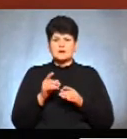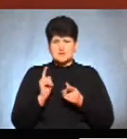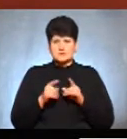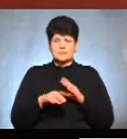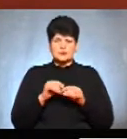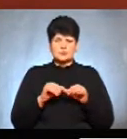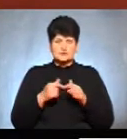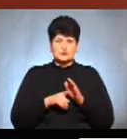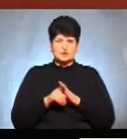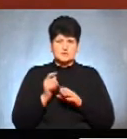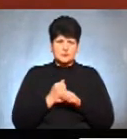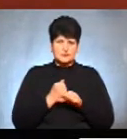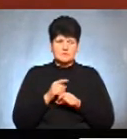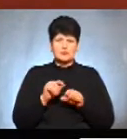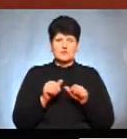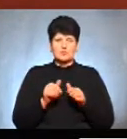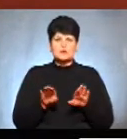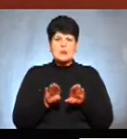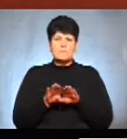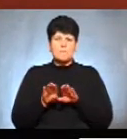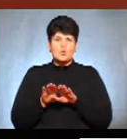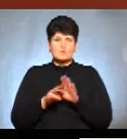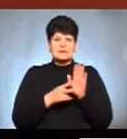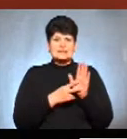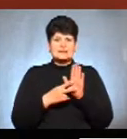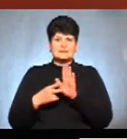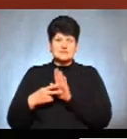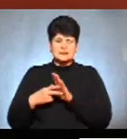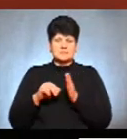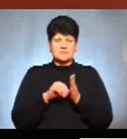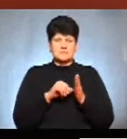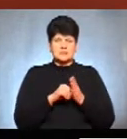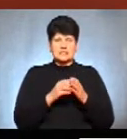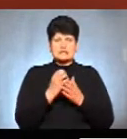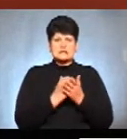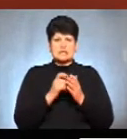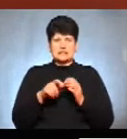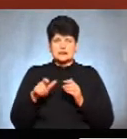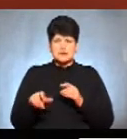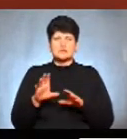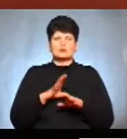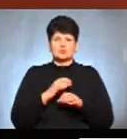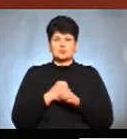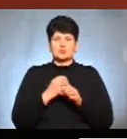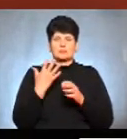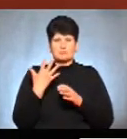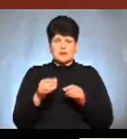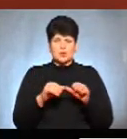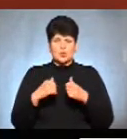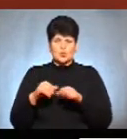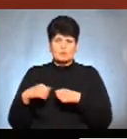працювати, вони формуються порівну, так, по сім представників від кожного з кандидатів, відповідно, було сформовано п'ять комісій.